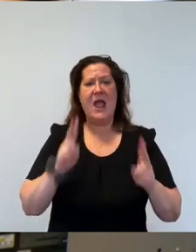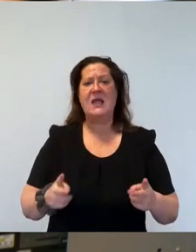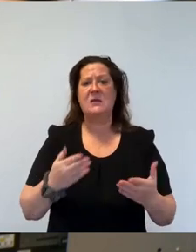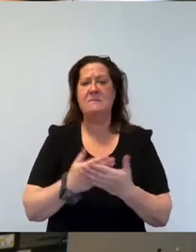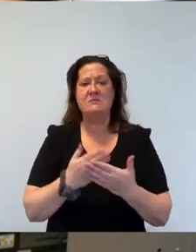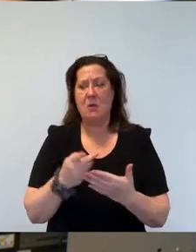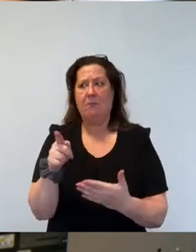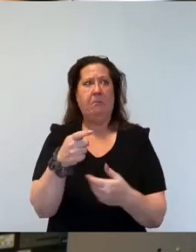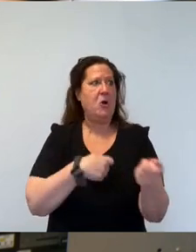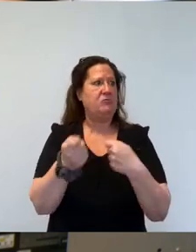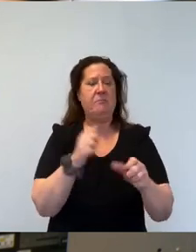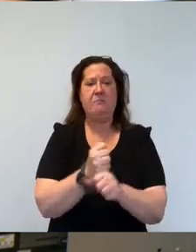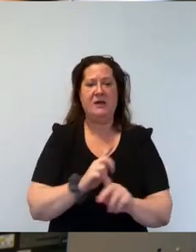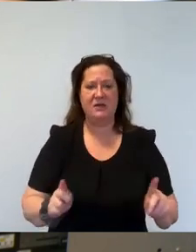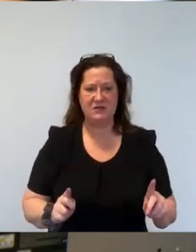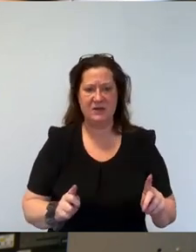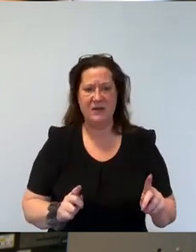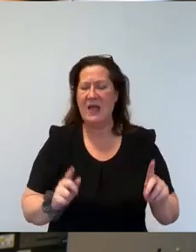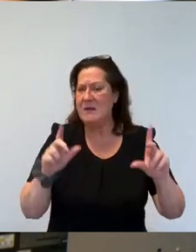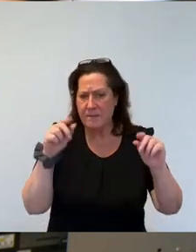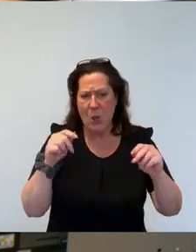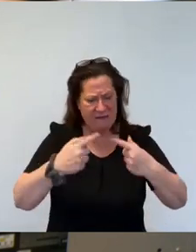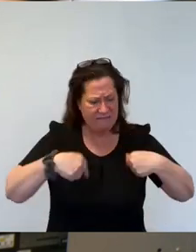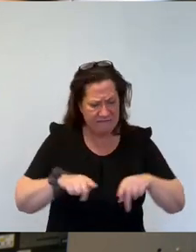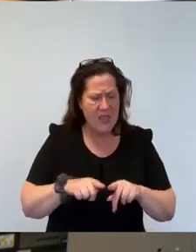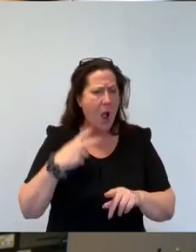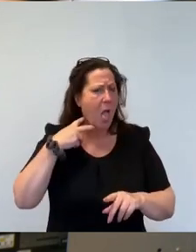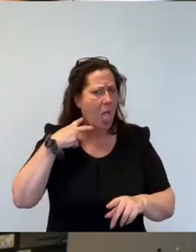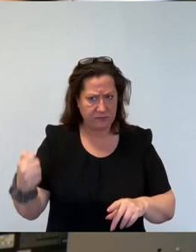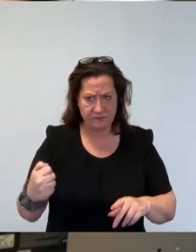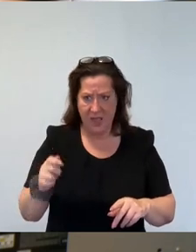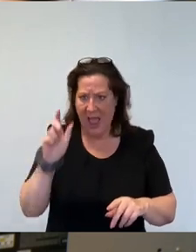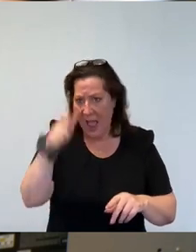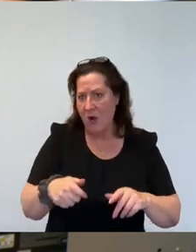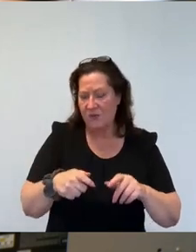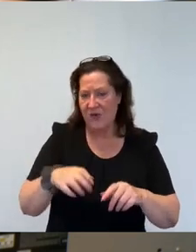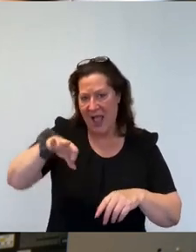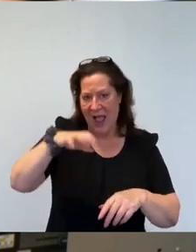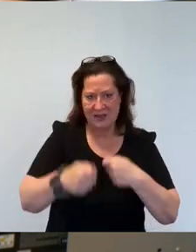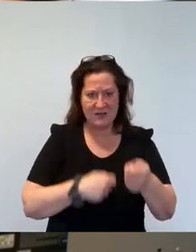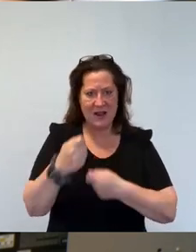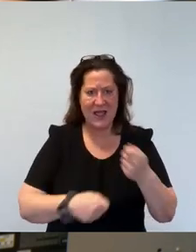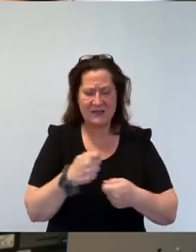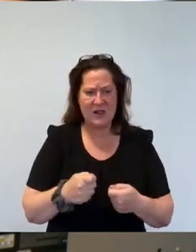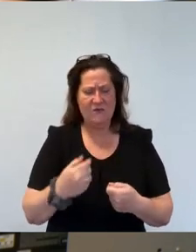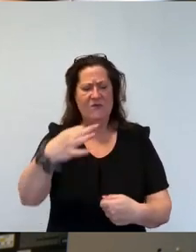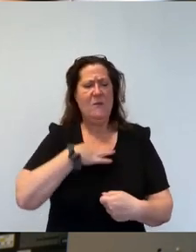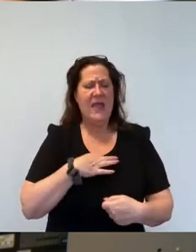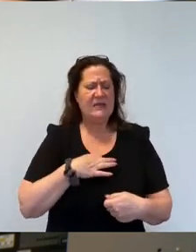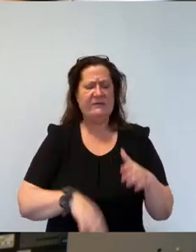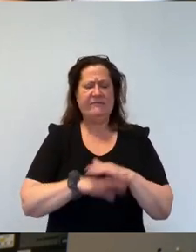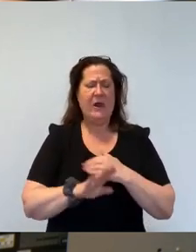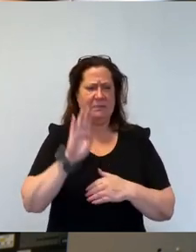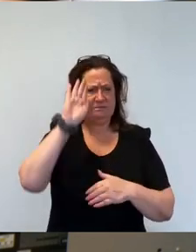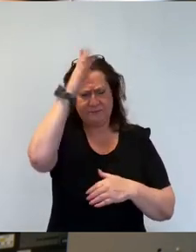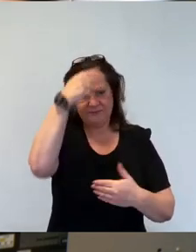Wir würden uns einfach in die totale Abhängigkeit begeben und das ist, um es nochmal zu betonen, völlig absurd und sinnfrei. Es muss also